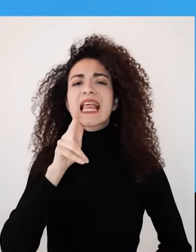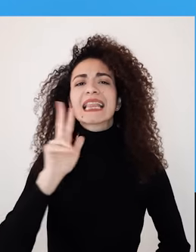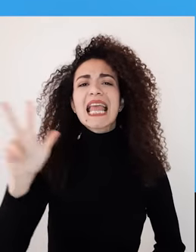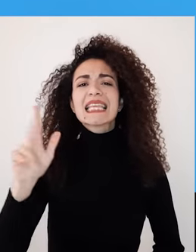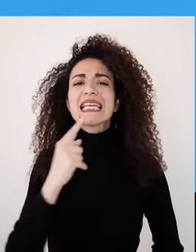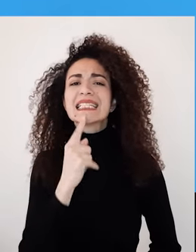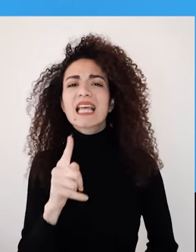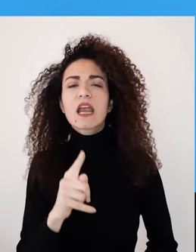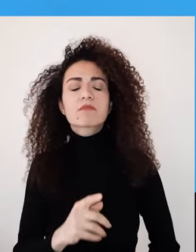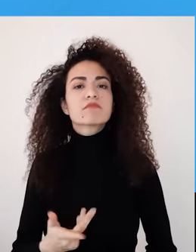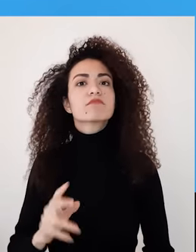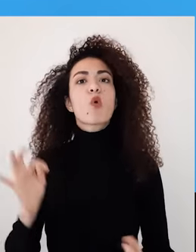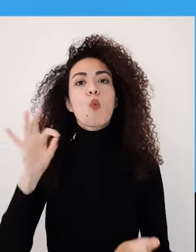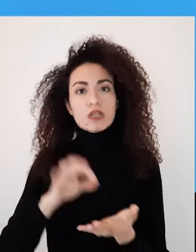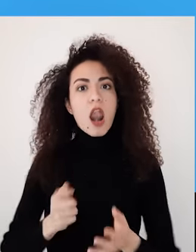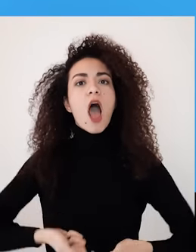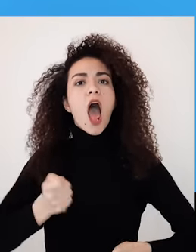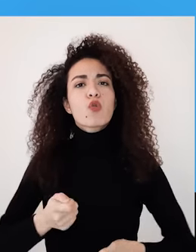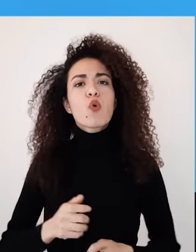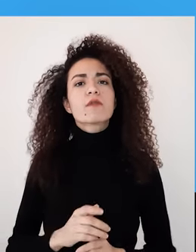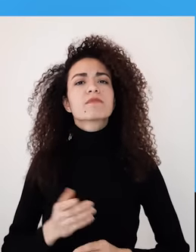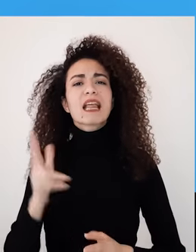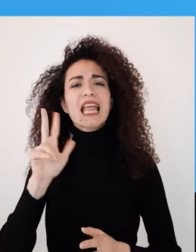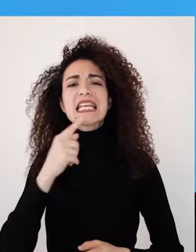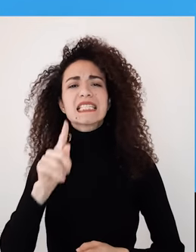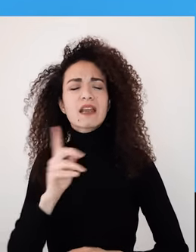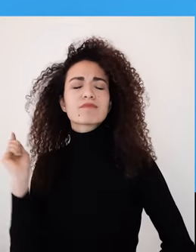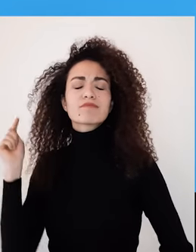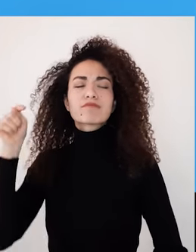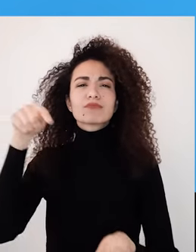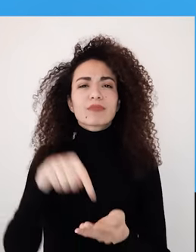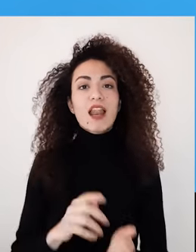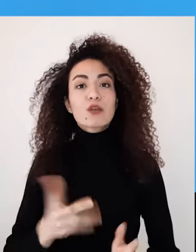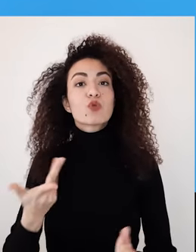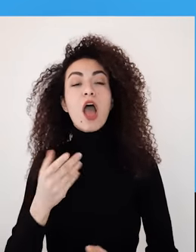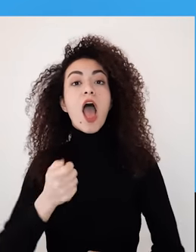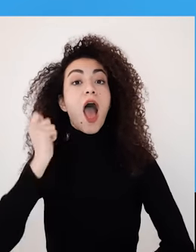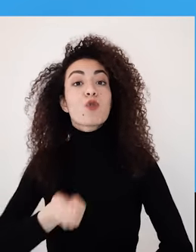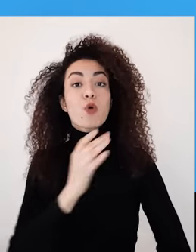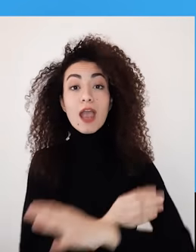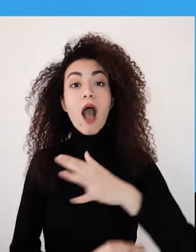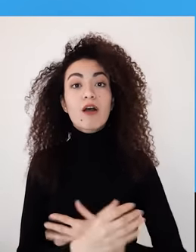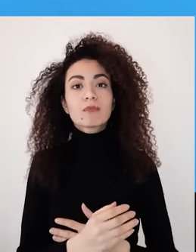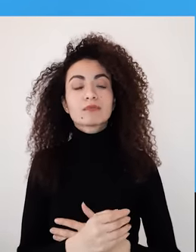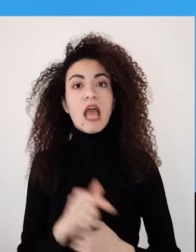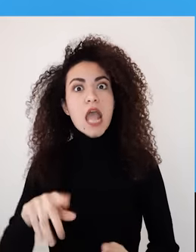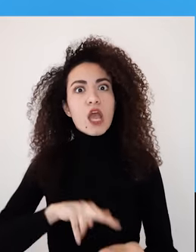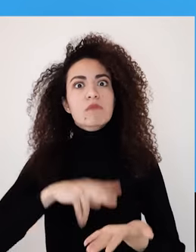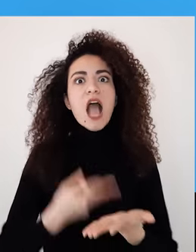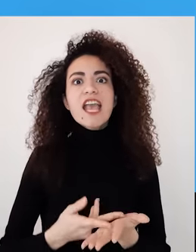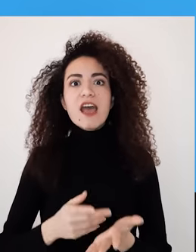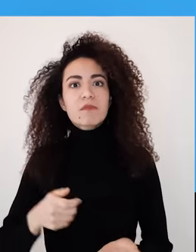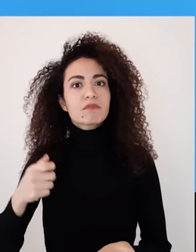بالولايات المتحدة وشكل نقطة تحول بحياة ملايين الأشخاص دول الإعاقة هيد القانون طلب